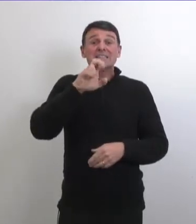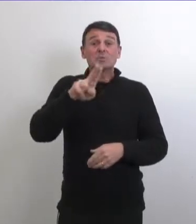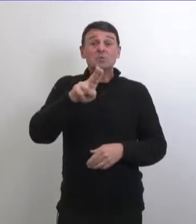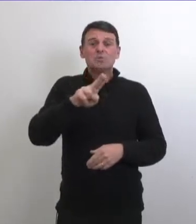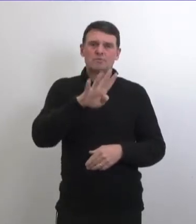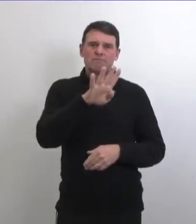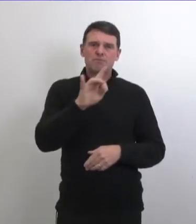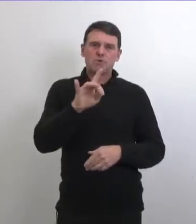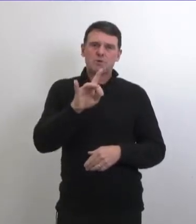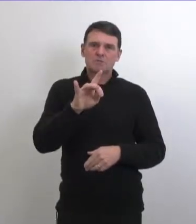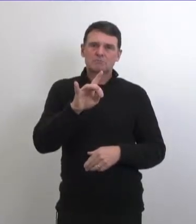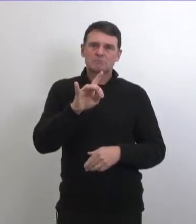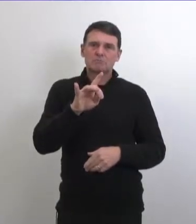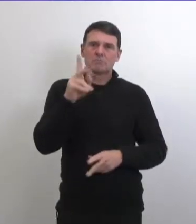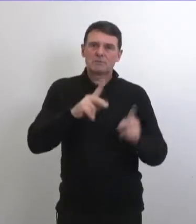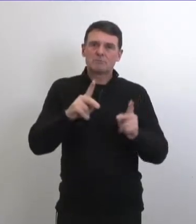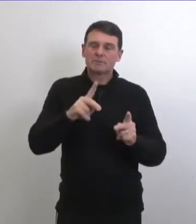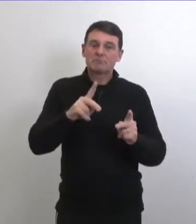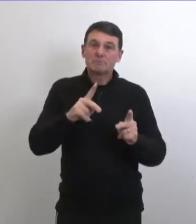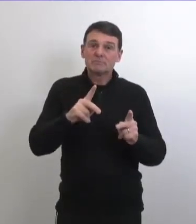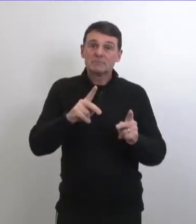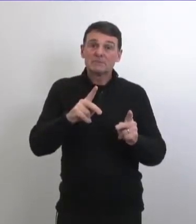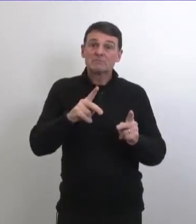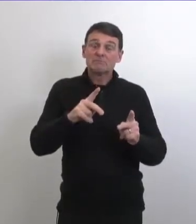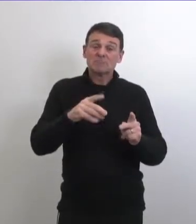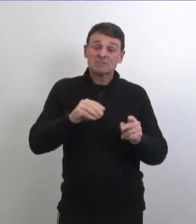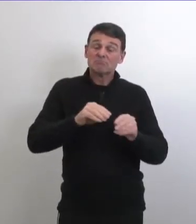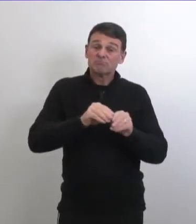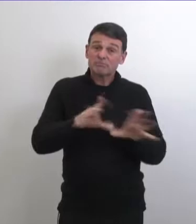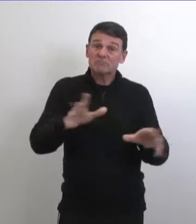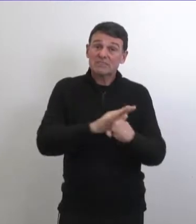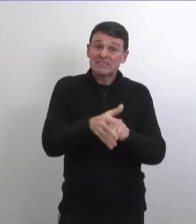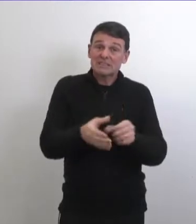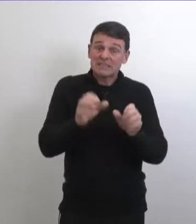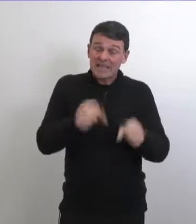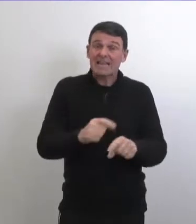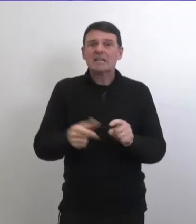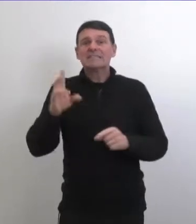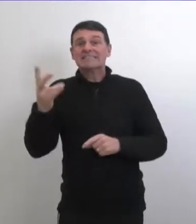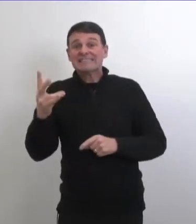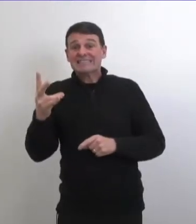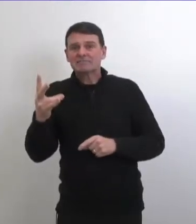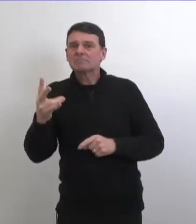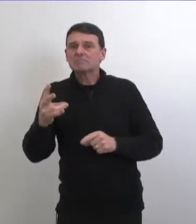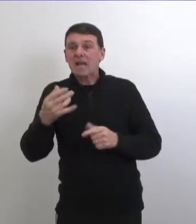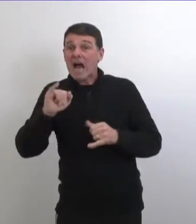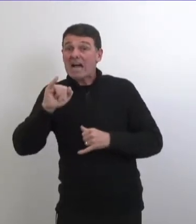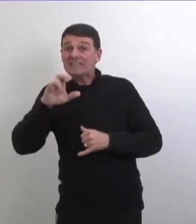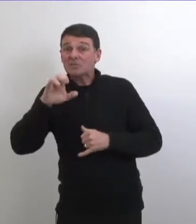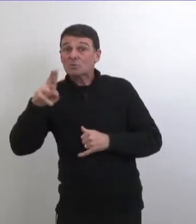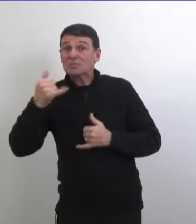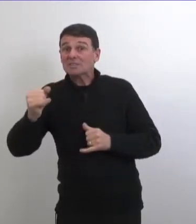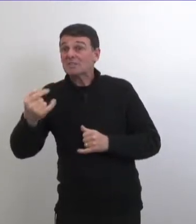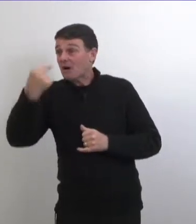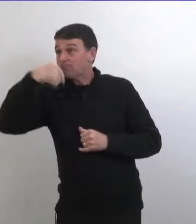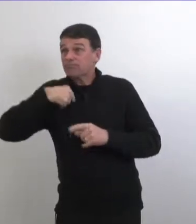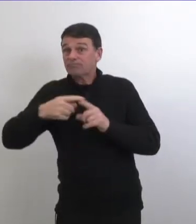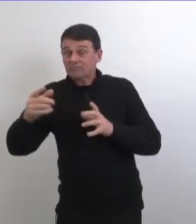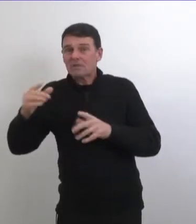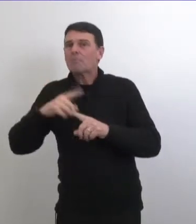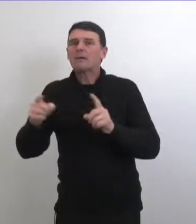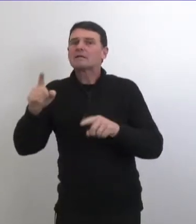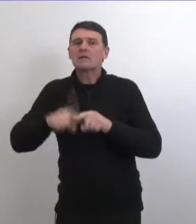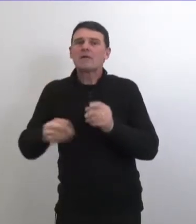73 qui sont récupérés on en a 7 qui ont récupéré aux soins intensifs mais on en a encore